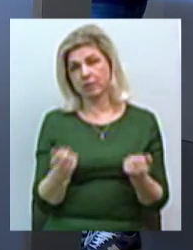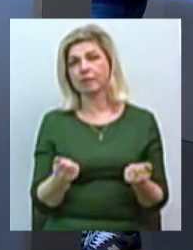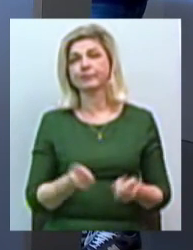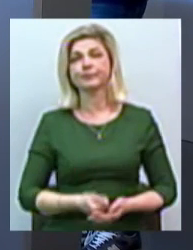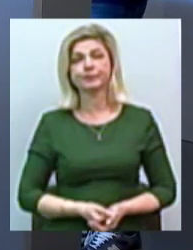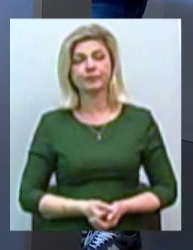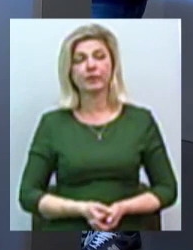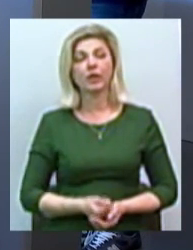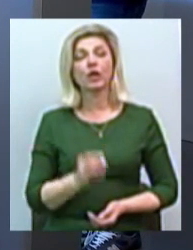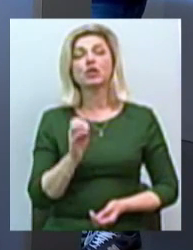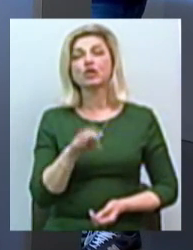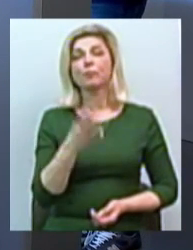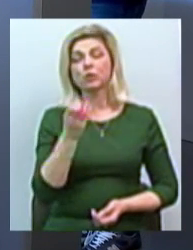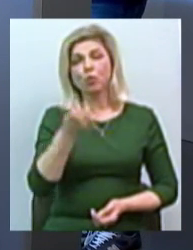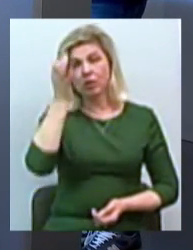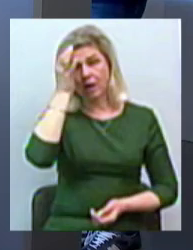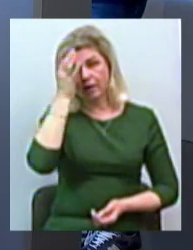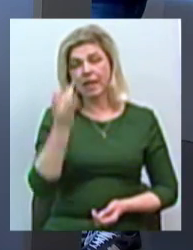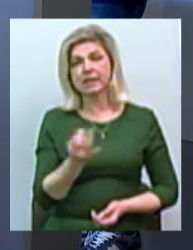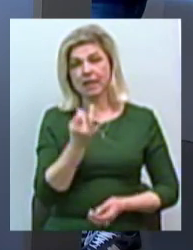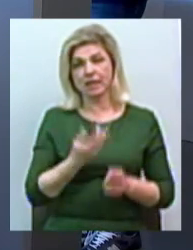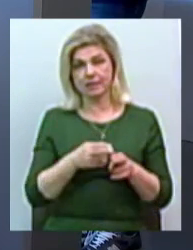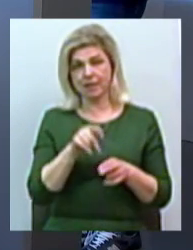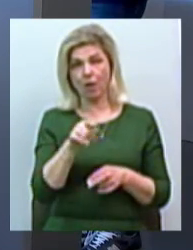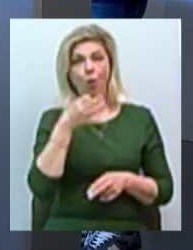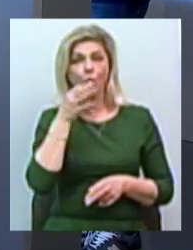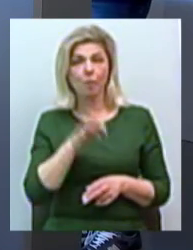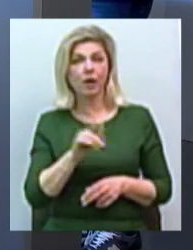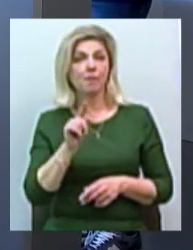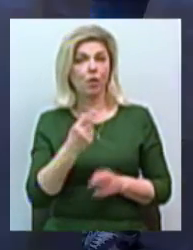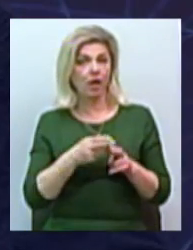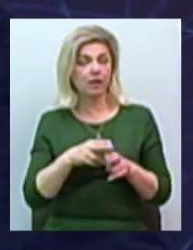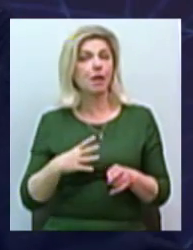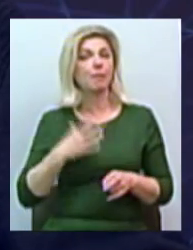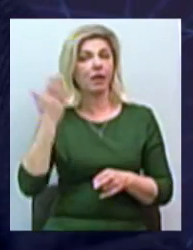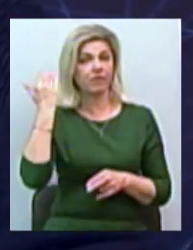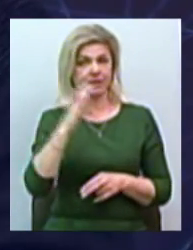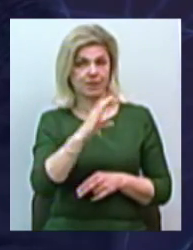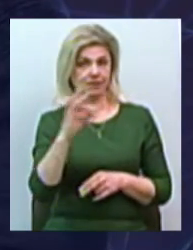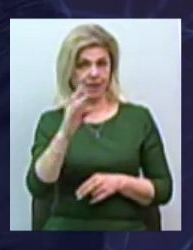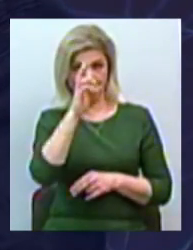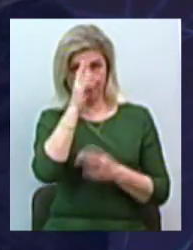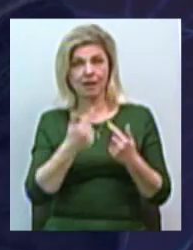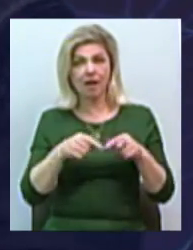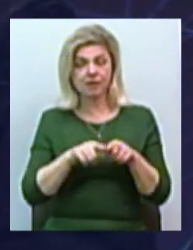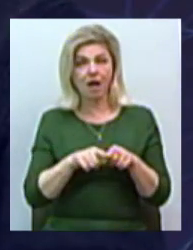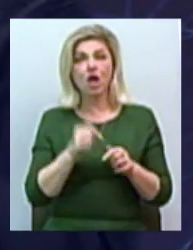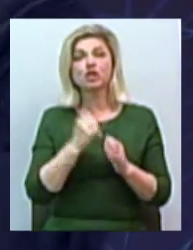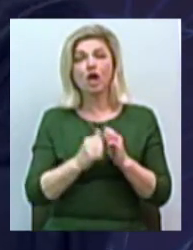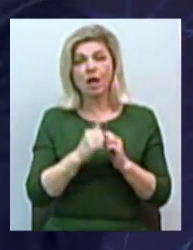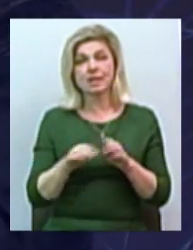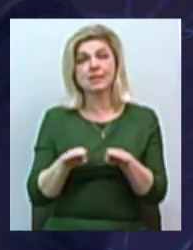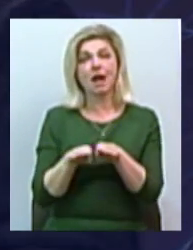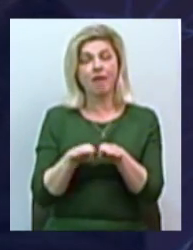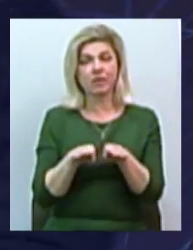Чим ще раз нагадую цікавий для нас цей досвід? Тому що це постсадянська країна. Це країна, в якій нас часто справнивають.